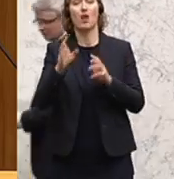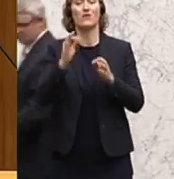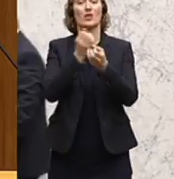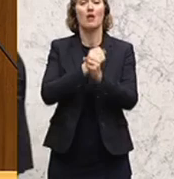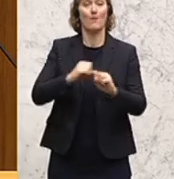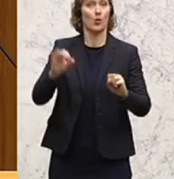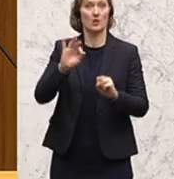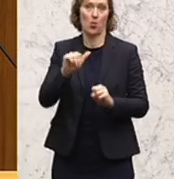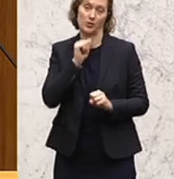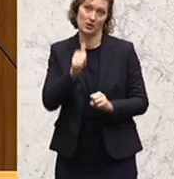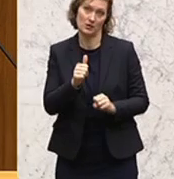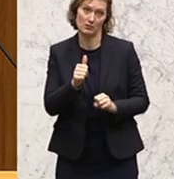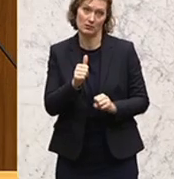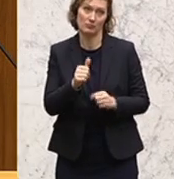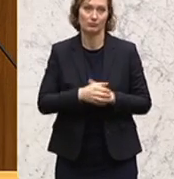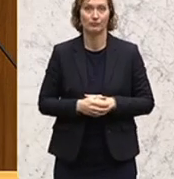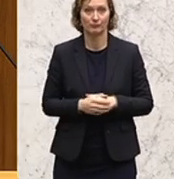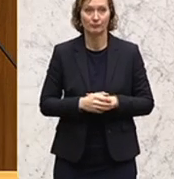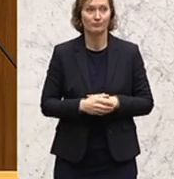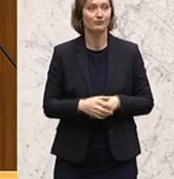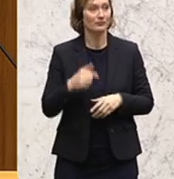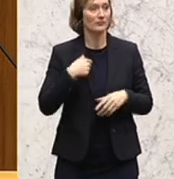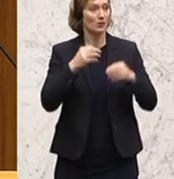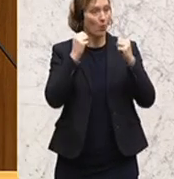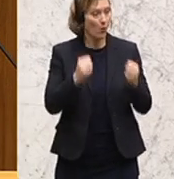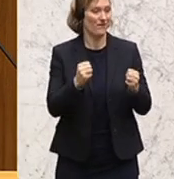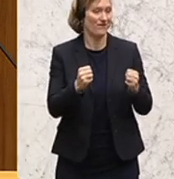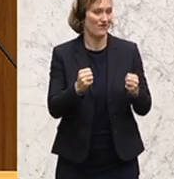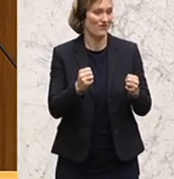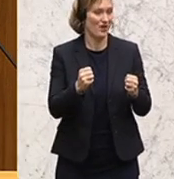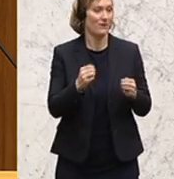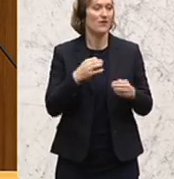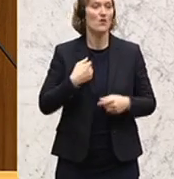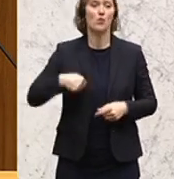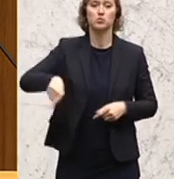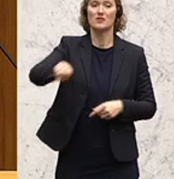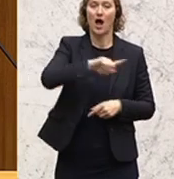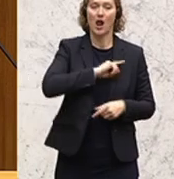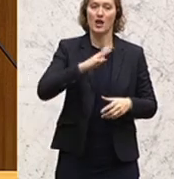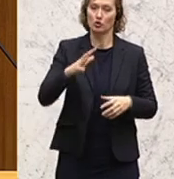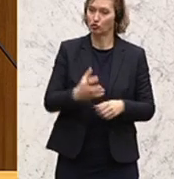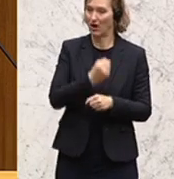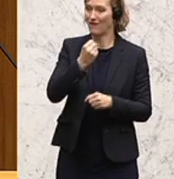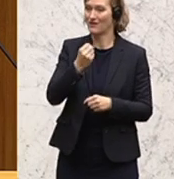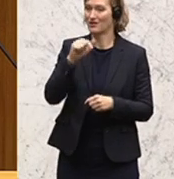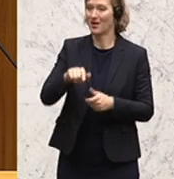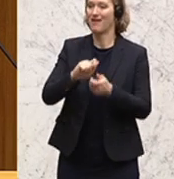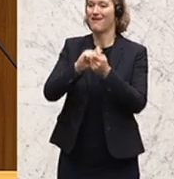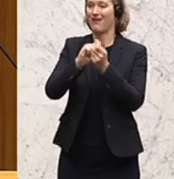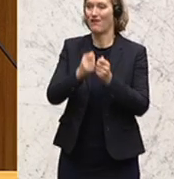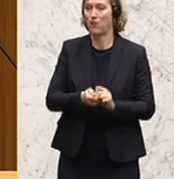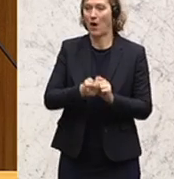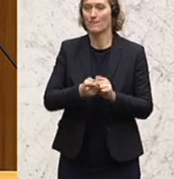Demokratie betrachtet wird oder nicht. Ich hoffe, meine Damen und Herren, dass es uns allen gemeinsam gelingen wird, die Reform des